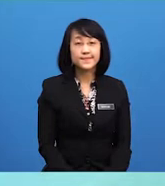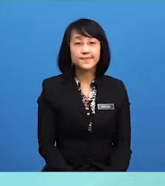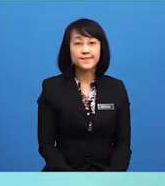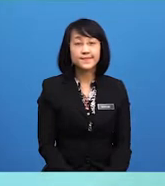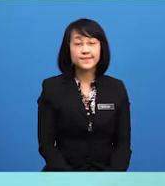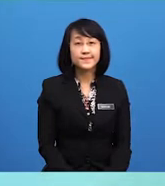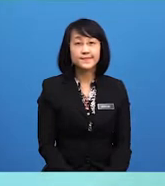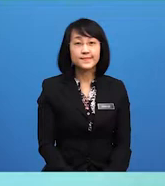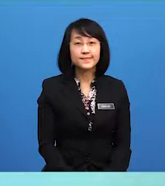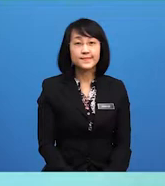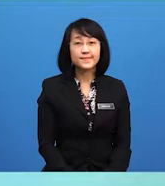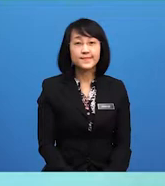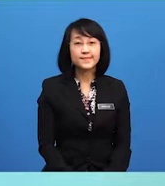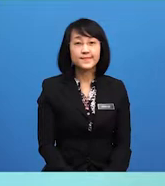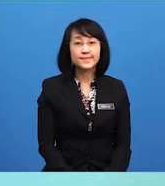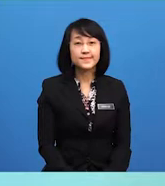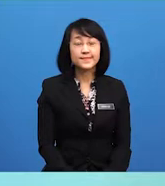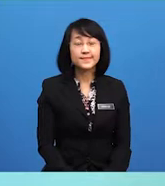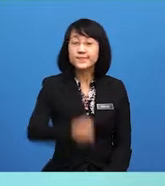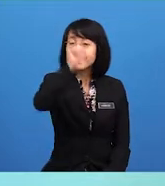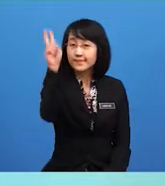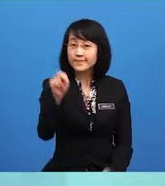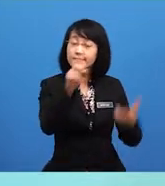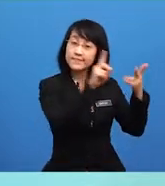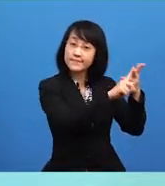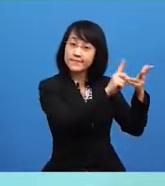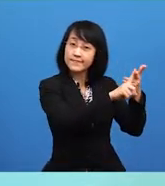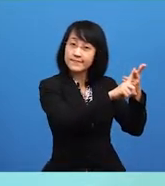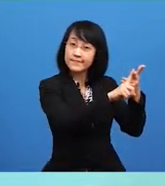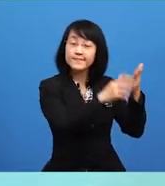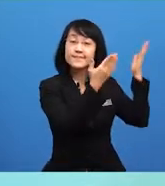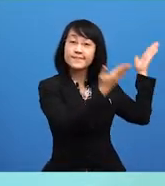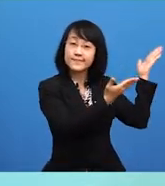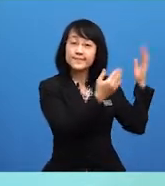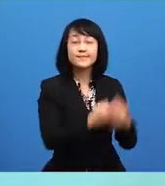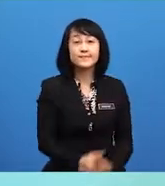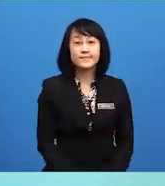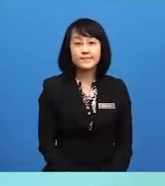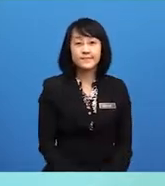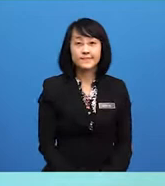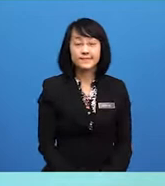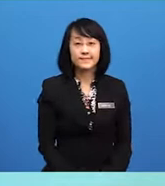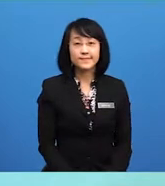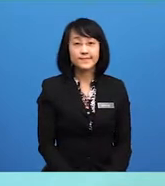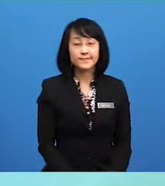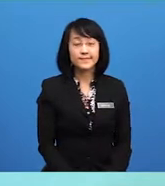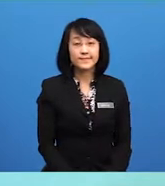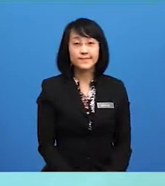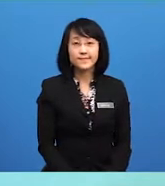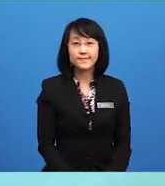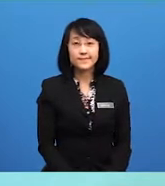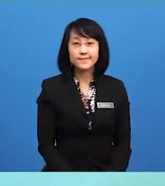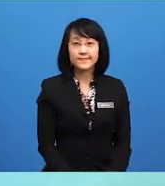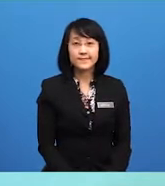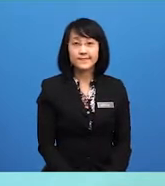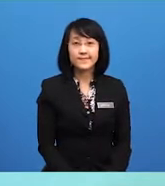Kuasa Pemerintah soalan ketiga siapakah yang menjadi lambang tak setia rakyat kepada